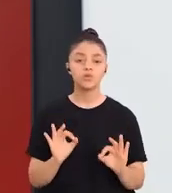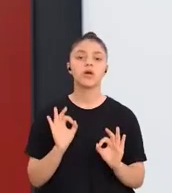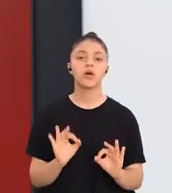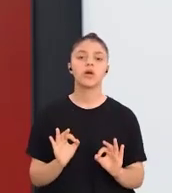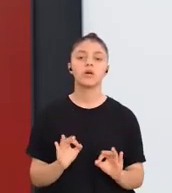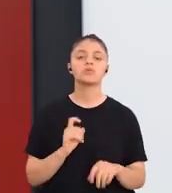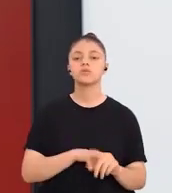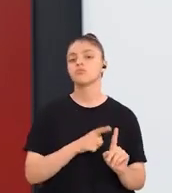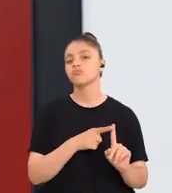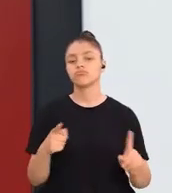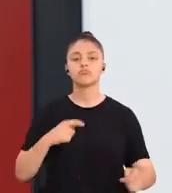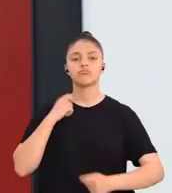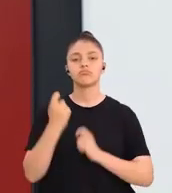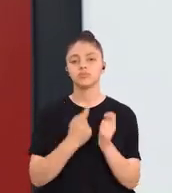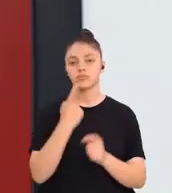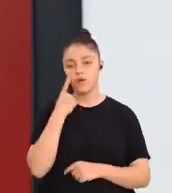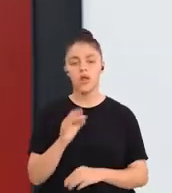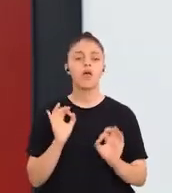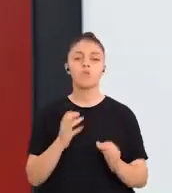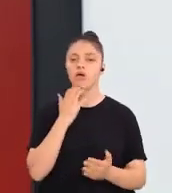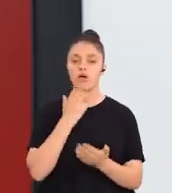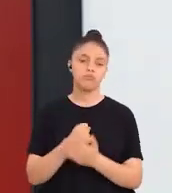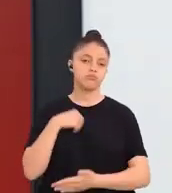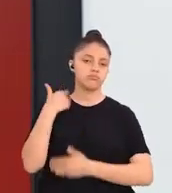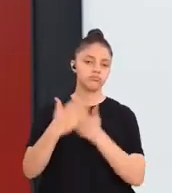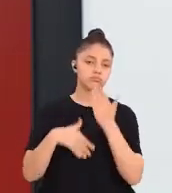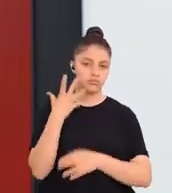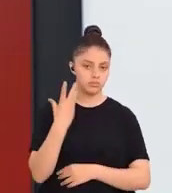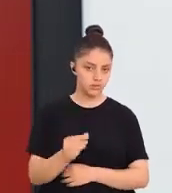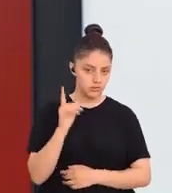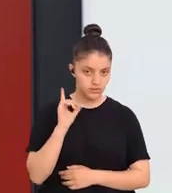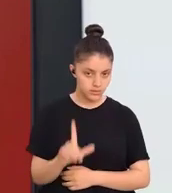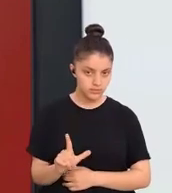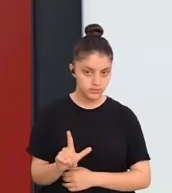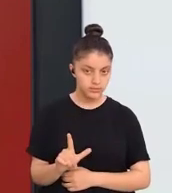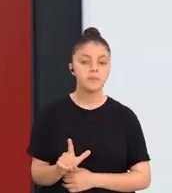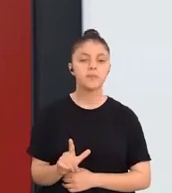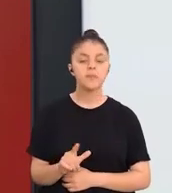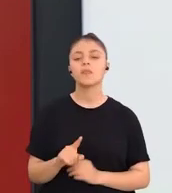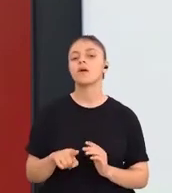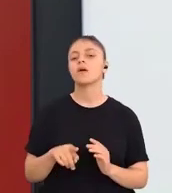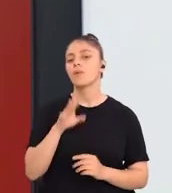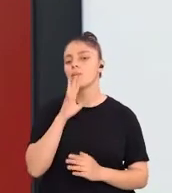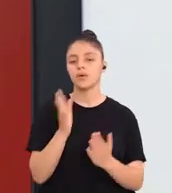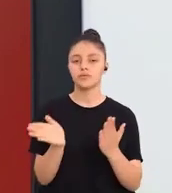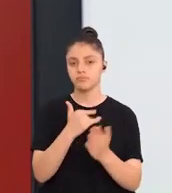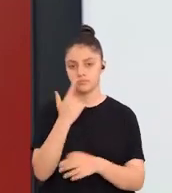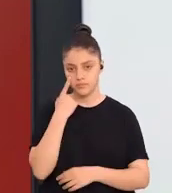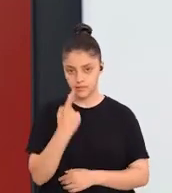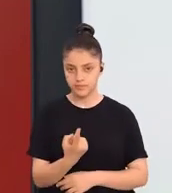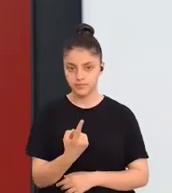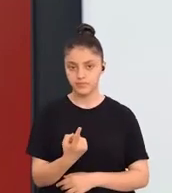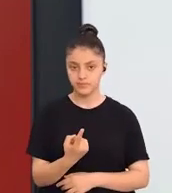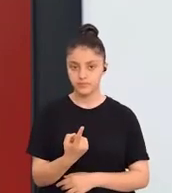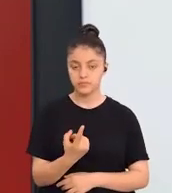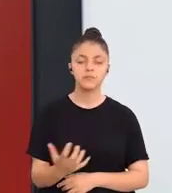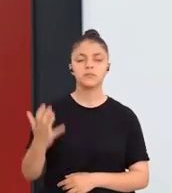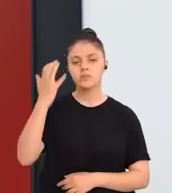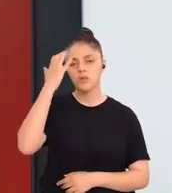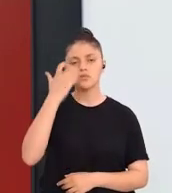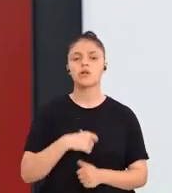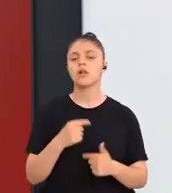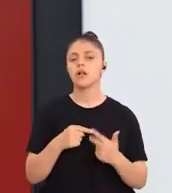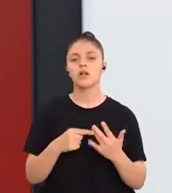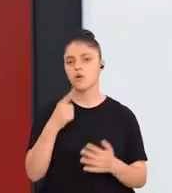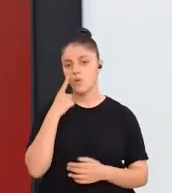mutlaka süreç içerisinde sürekliliğinin de sağlanması gerekiyor. Bir sonraki slide'ımıza bakacak olursak,